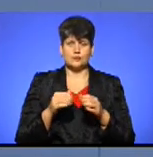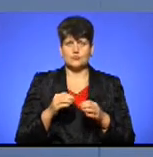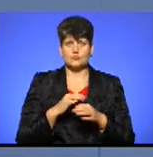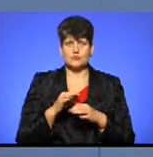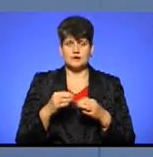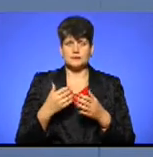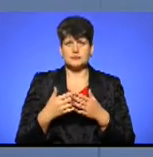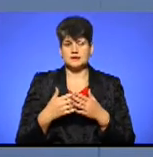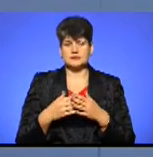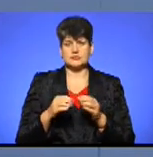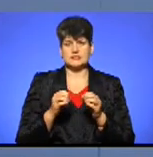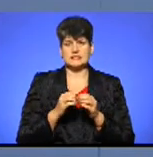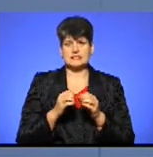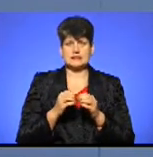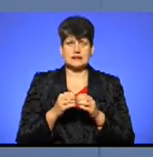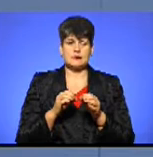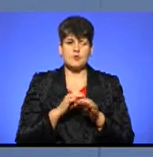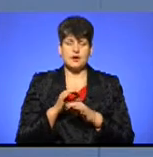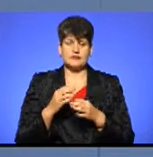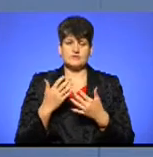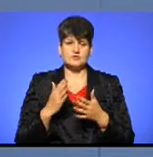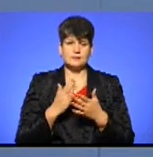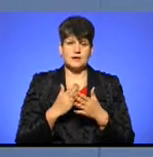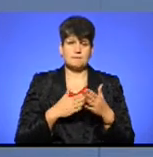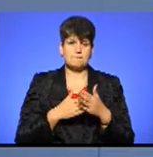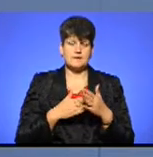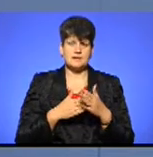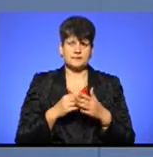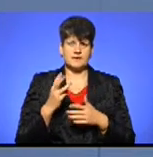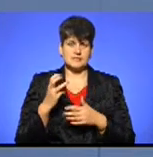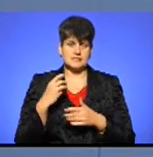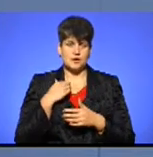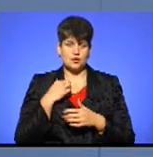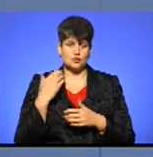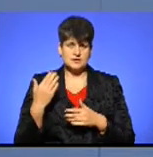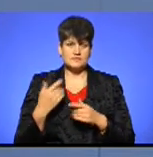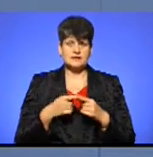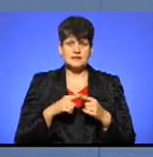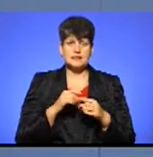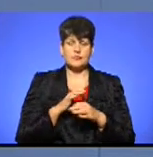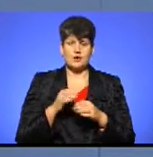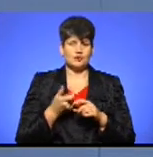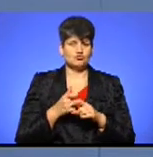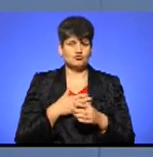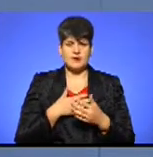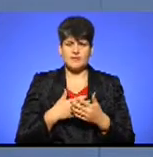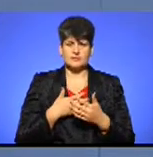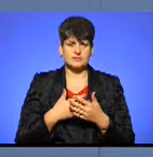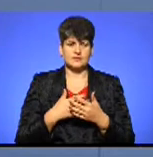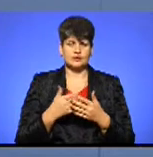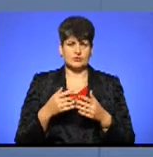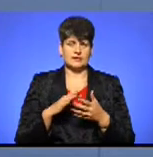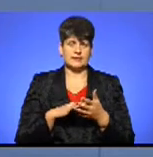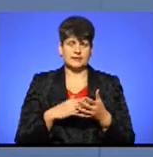мені здається, вже близько, певно, 10 проєктів, які набрали цю мінімальну межу по 300 голосів. Ці проєкти, вони дуже активно набирають далі